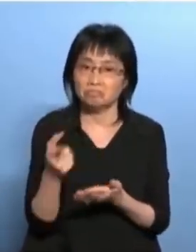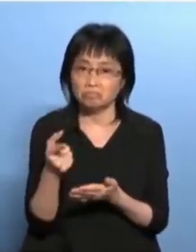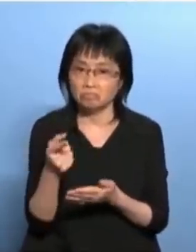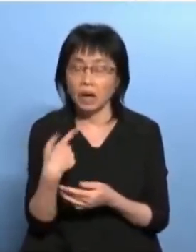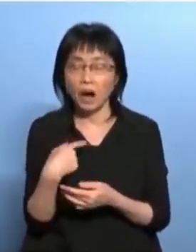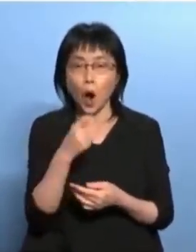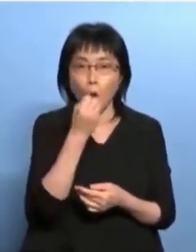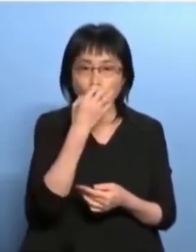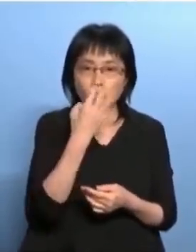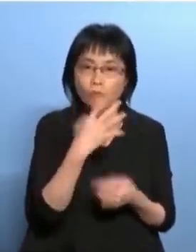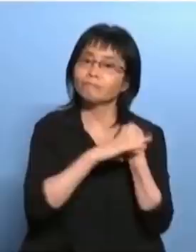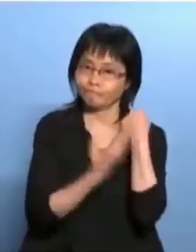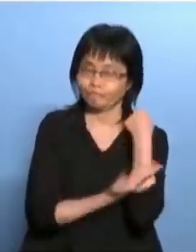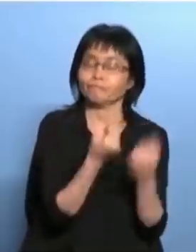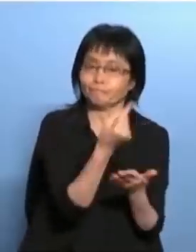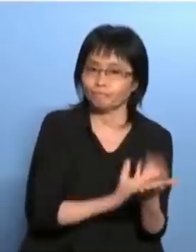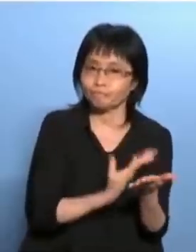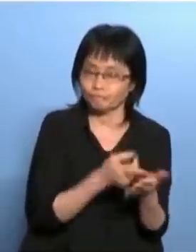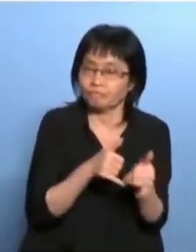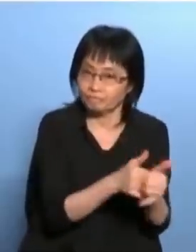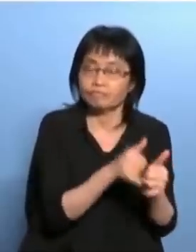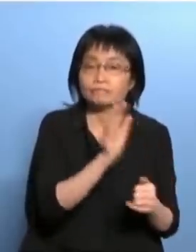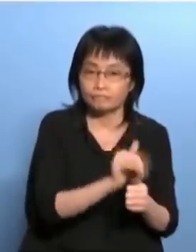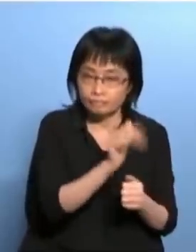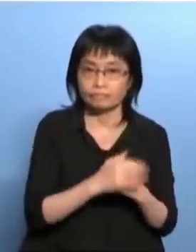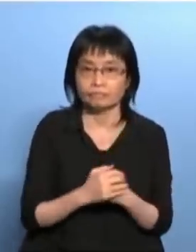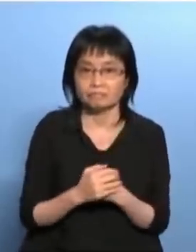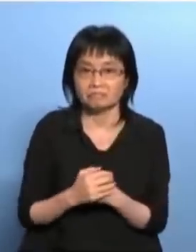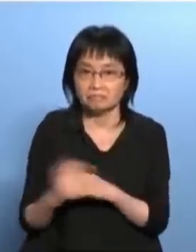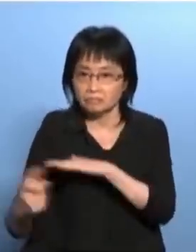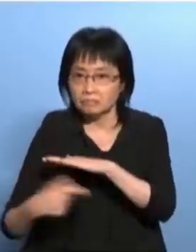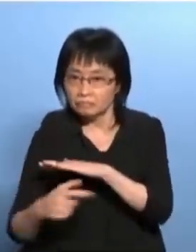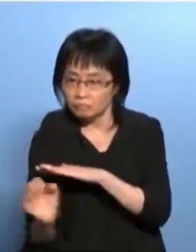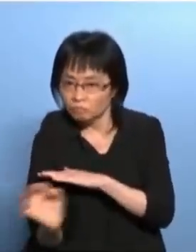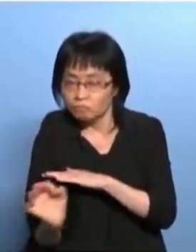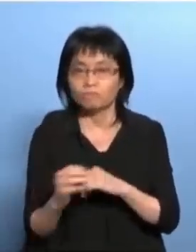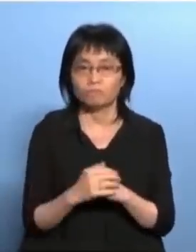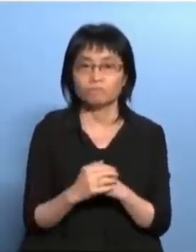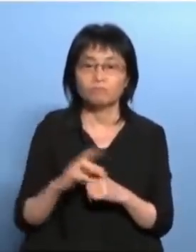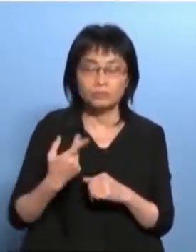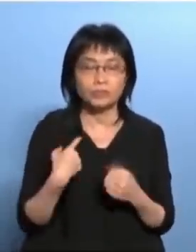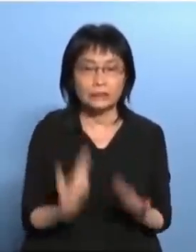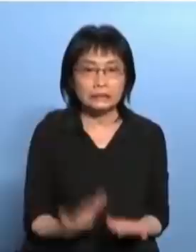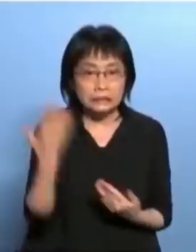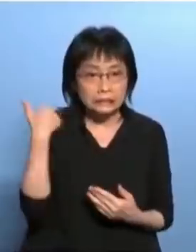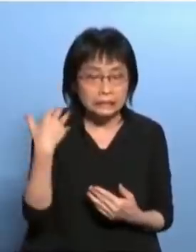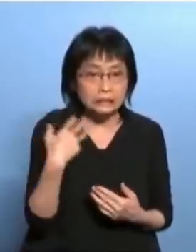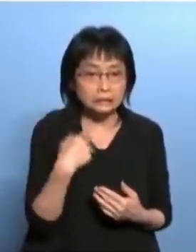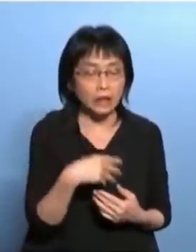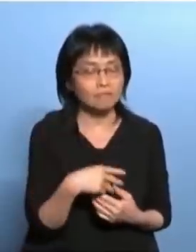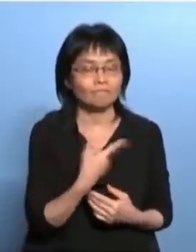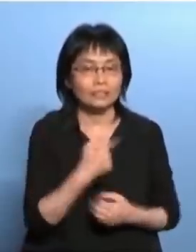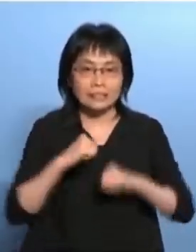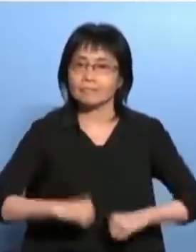法律可依香港有法可依香港还是有在这么多年被中联办港澳办不断打压底下